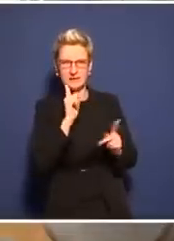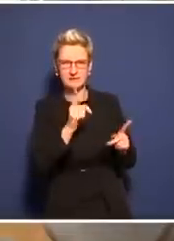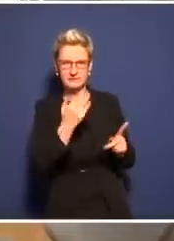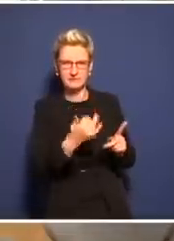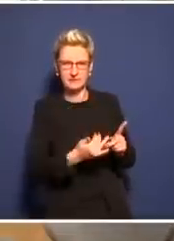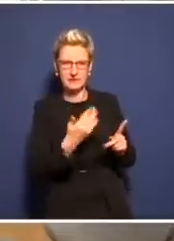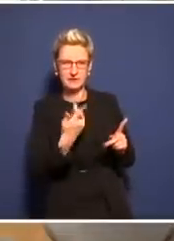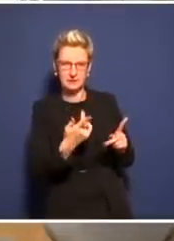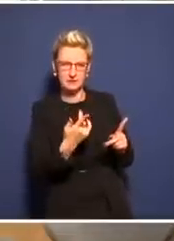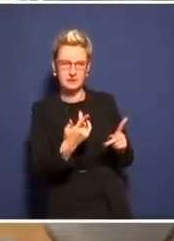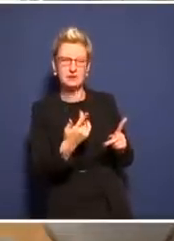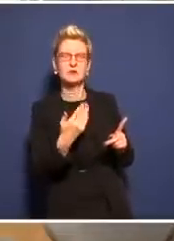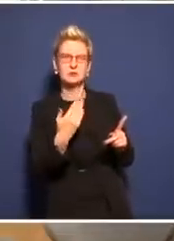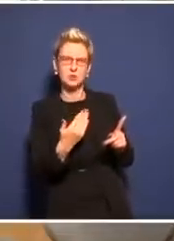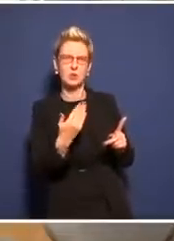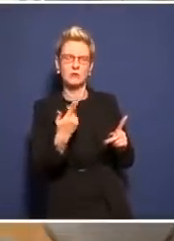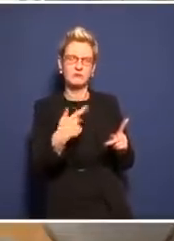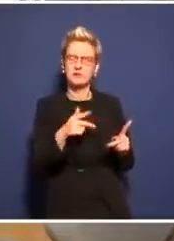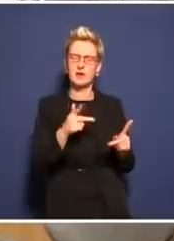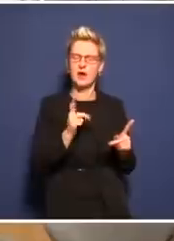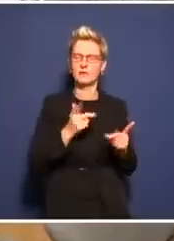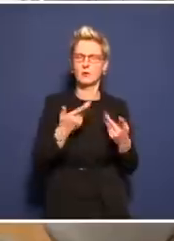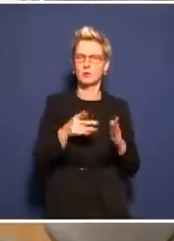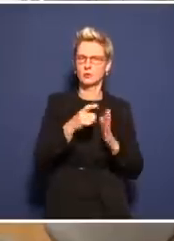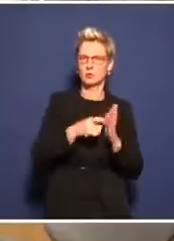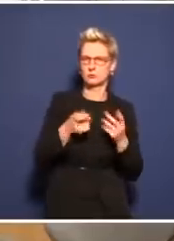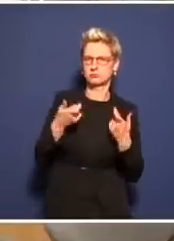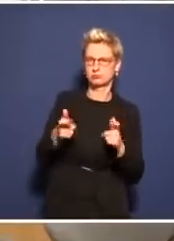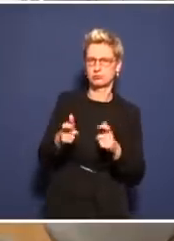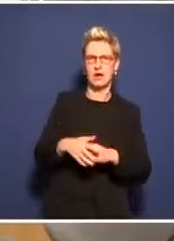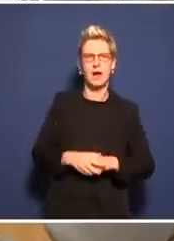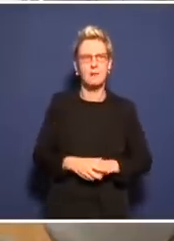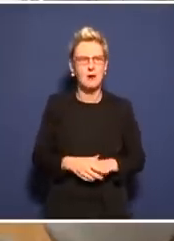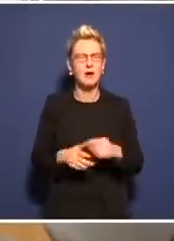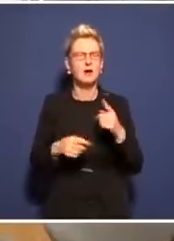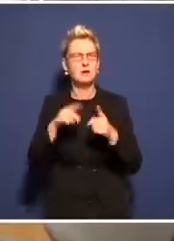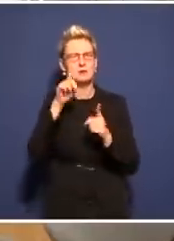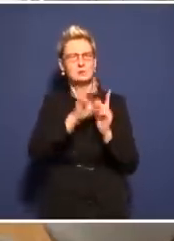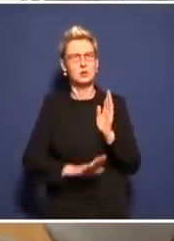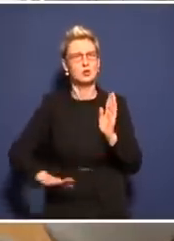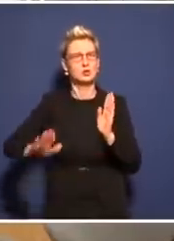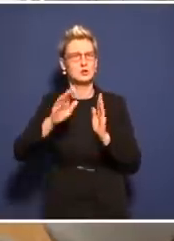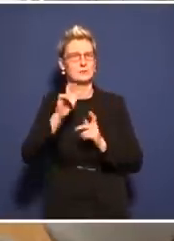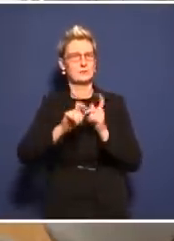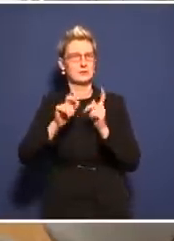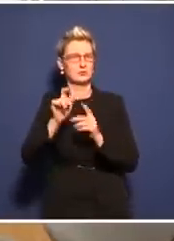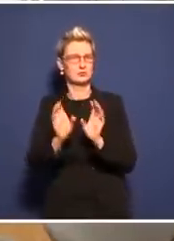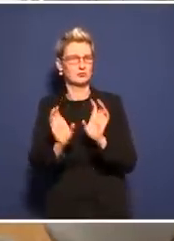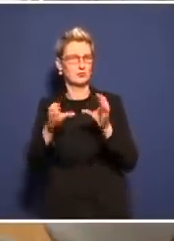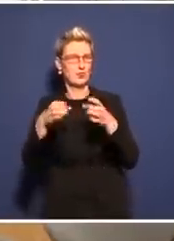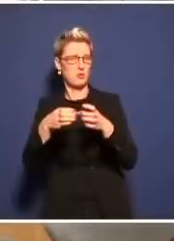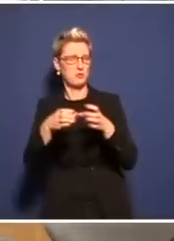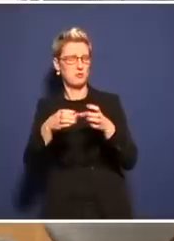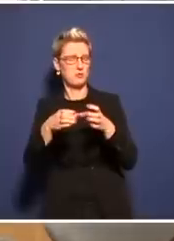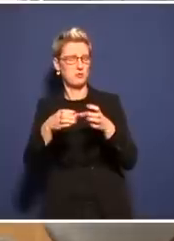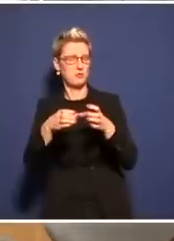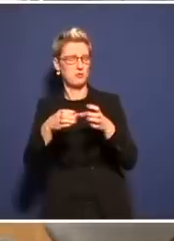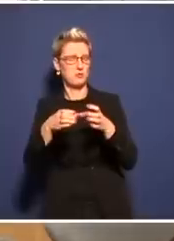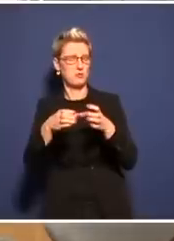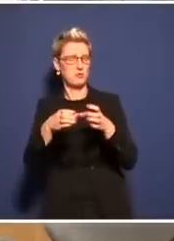deutschen Staates irgendwie sehr, sehr hoffentlich mit dieser Menschengruppe oder wenn man sagen kann, ist weich.